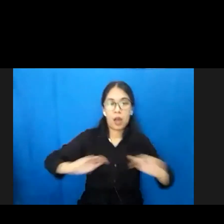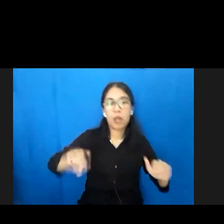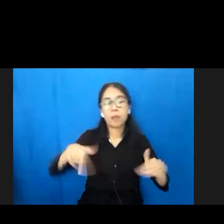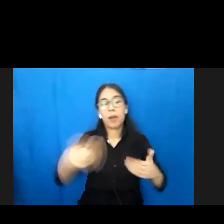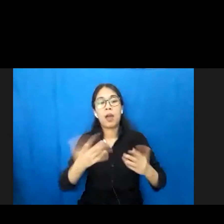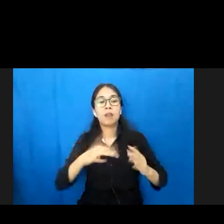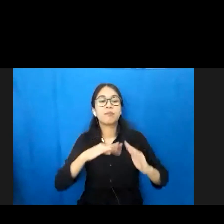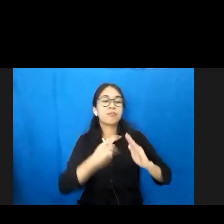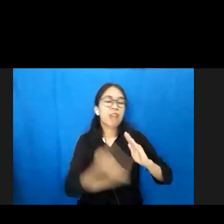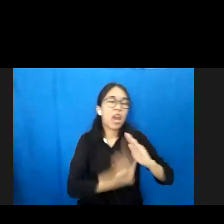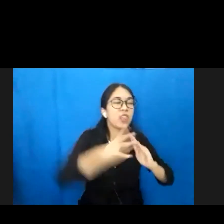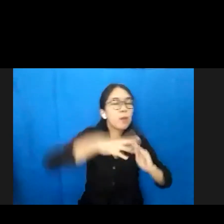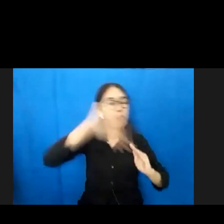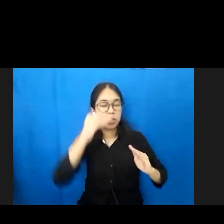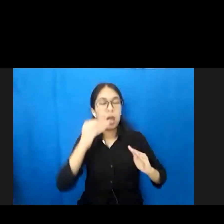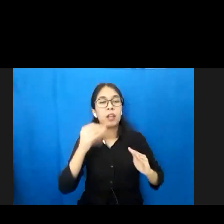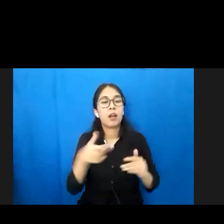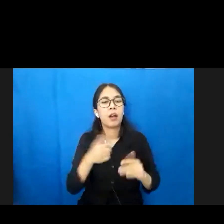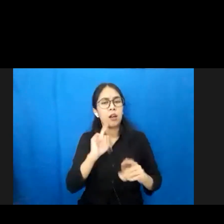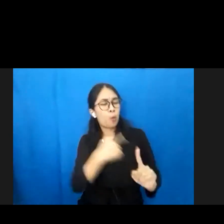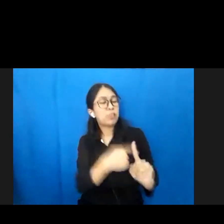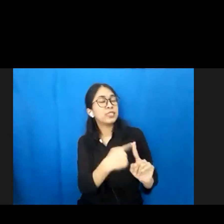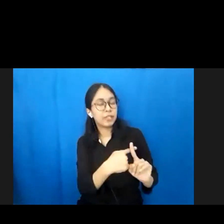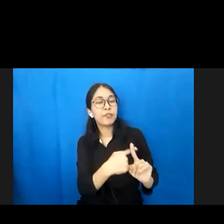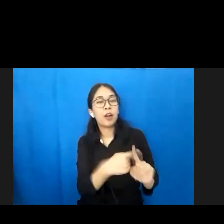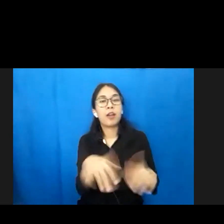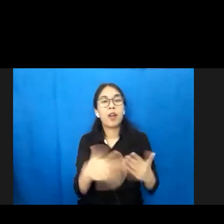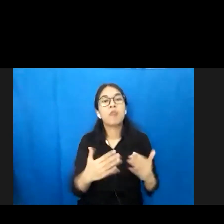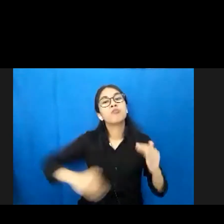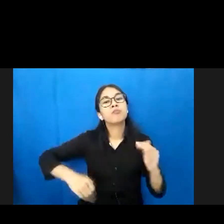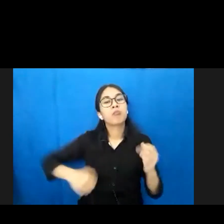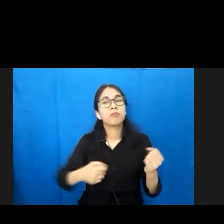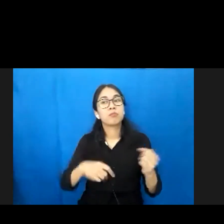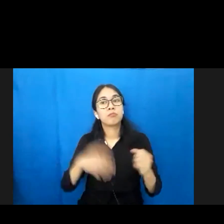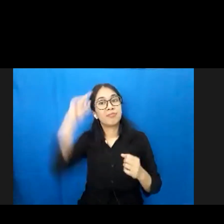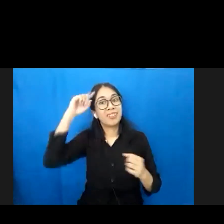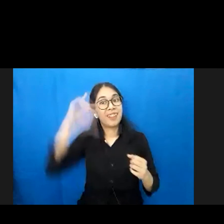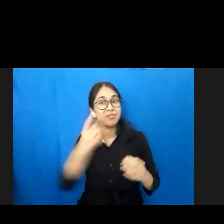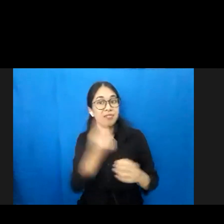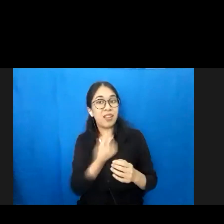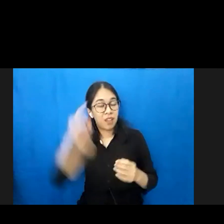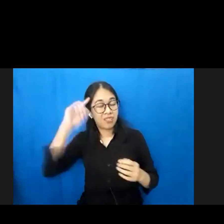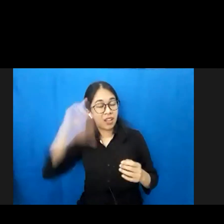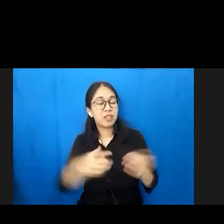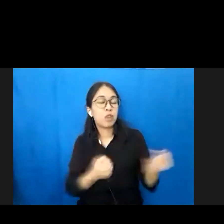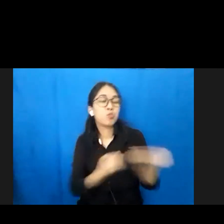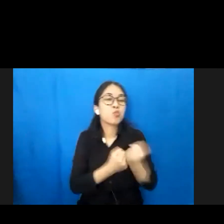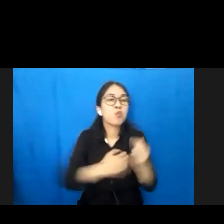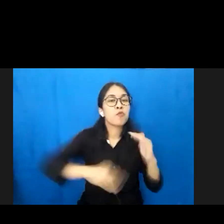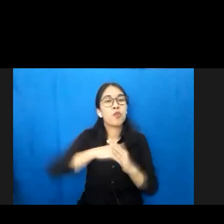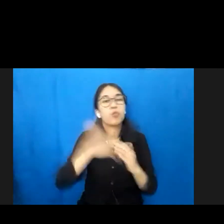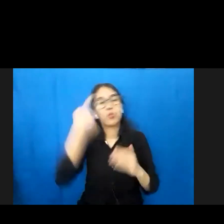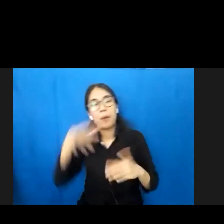bagi mereka yang terkonfirmasi dan juga didukung penuh oleh dana desa selain itu berkolaborasi dengan OBD terkait guna